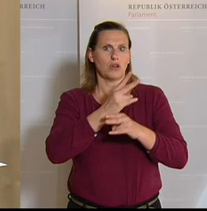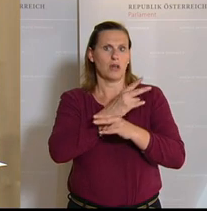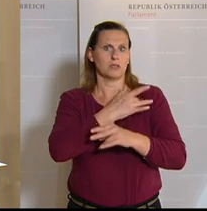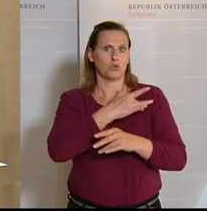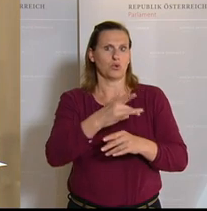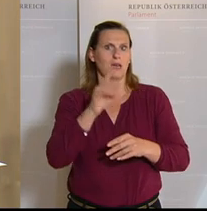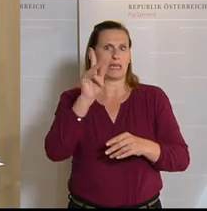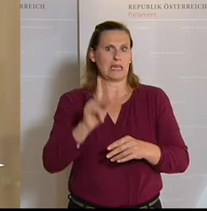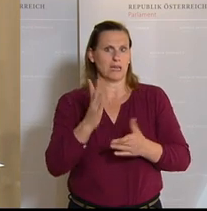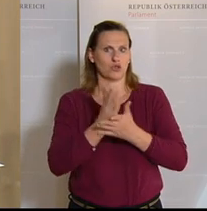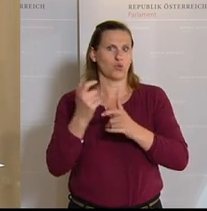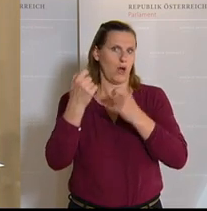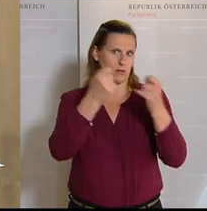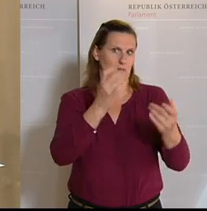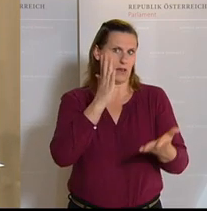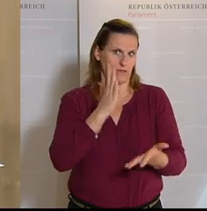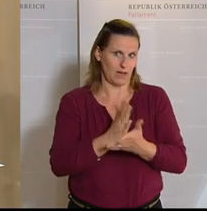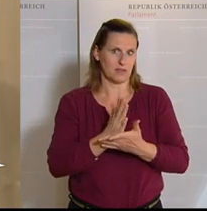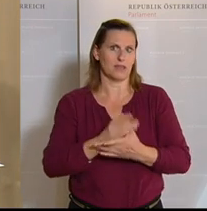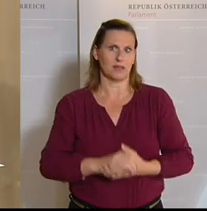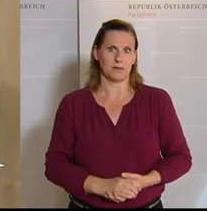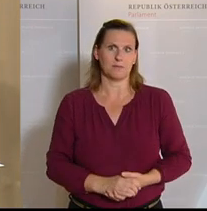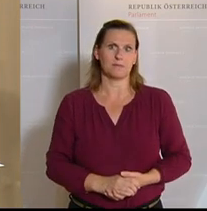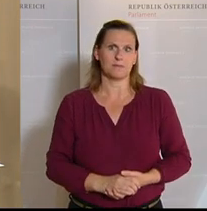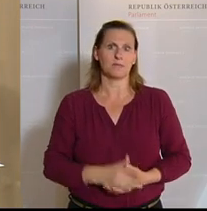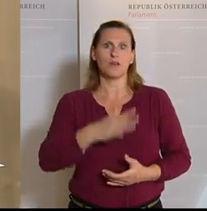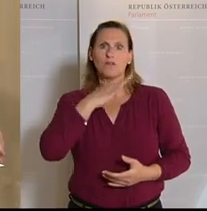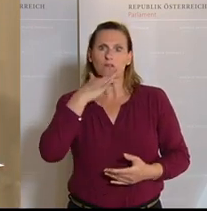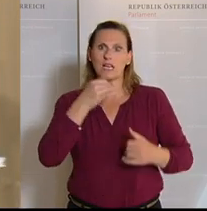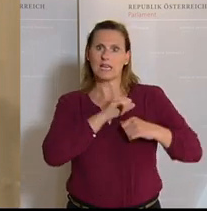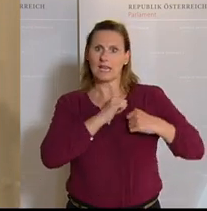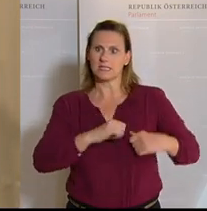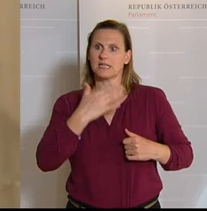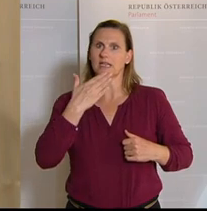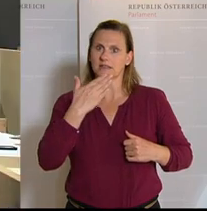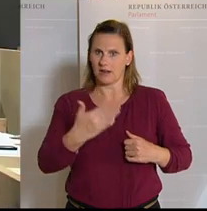heute einen entsprechenden Antrag bereits eingebracht. Vielen herzlichen Dank.